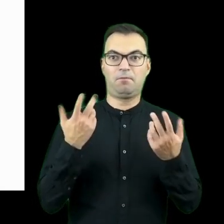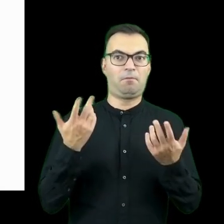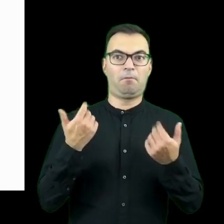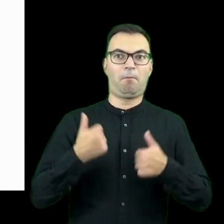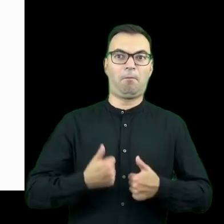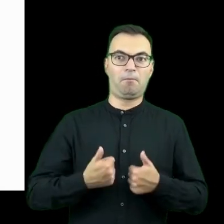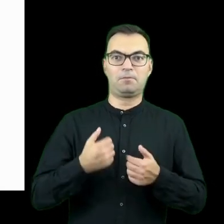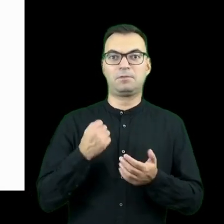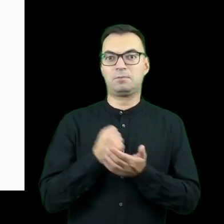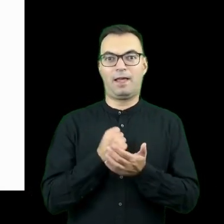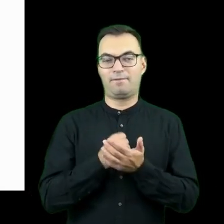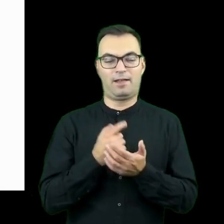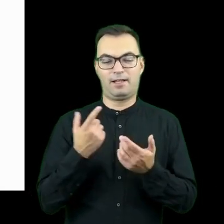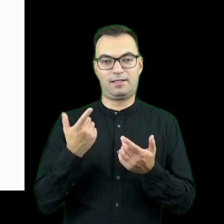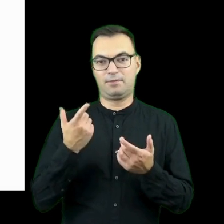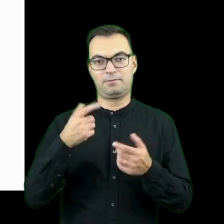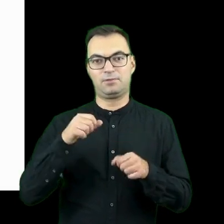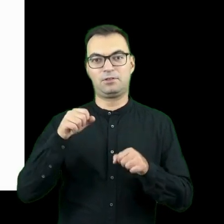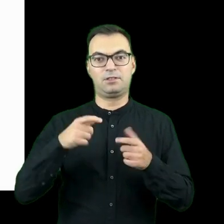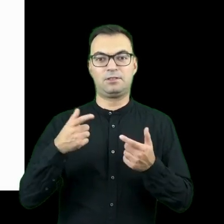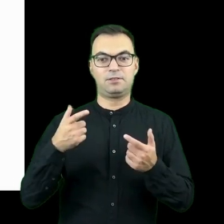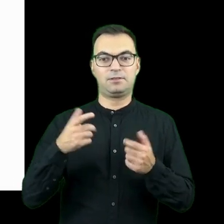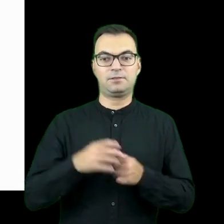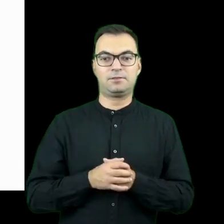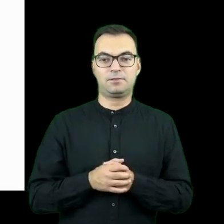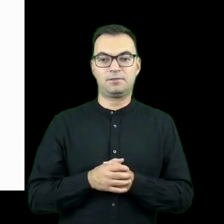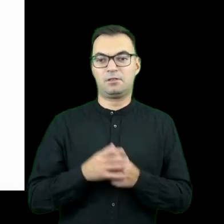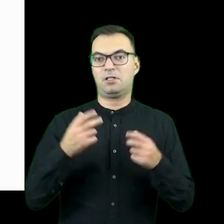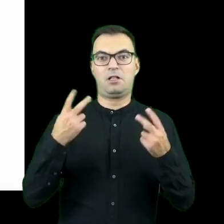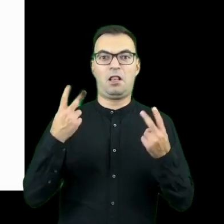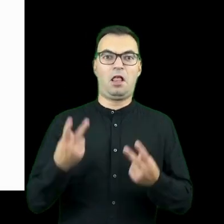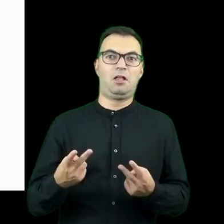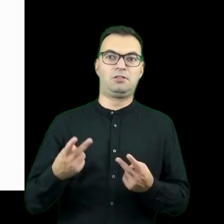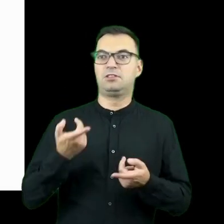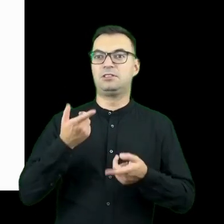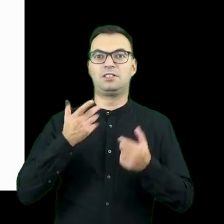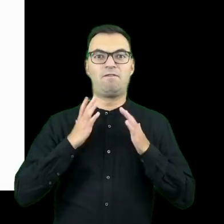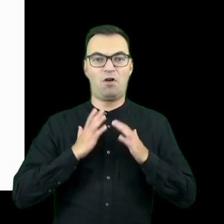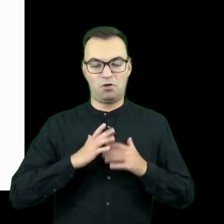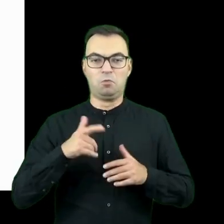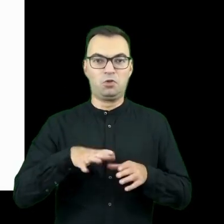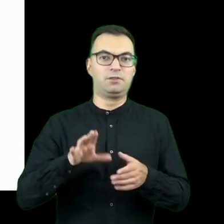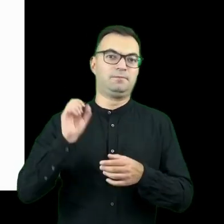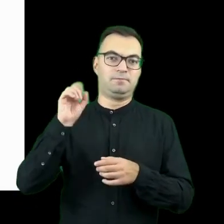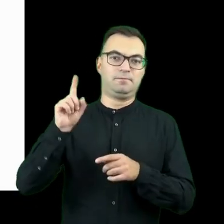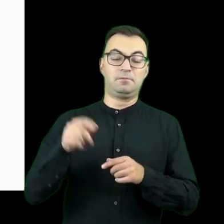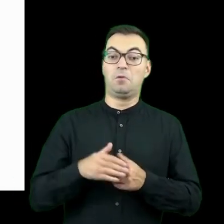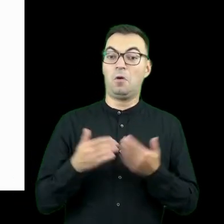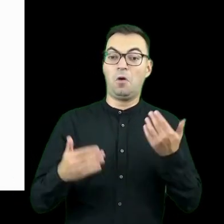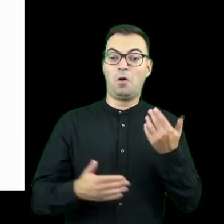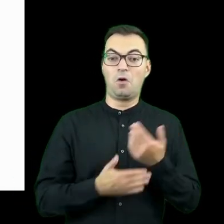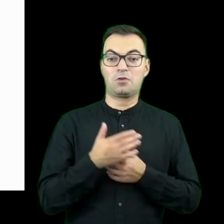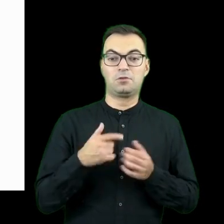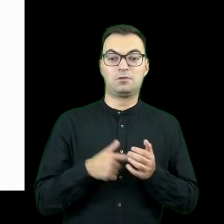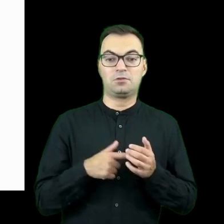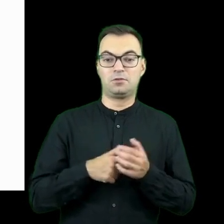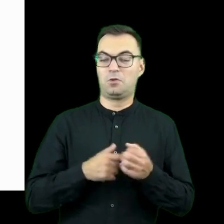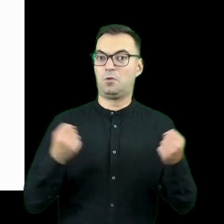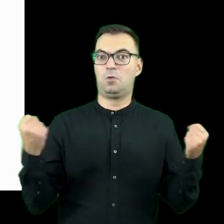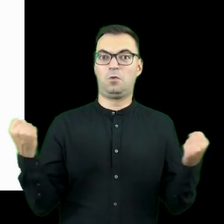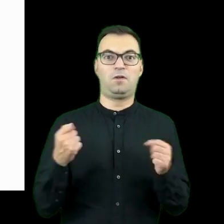albo sprawa prawna danej osoby jest nie prowadzona odpowiednio szybko. No i dzisiaj okazało, że było